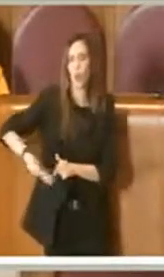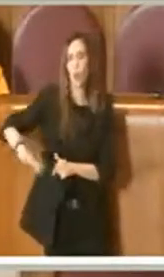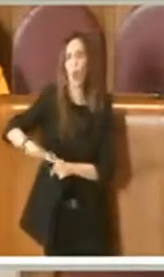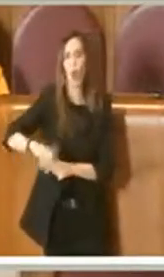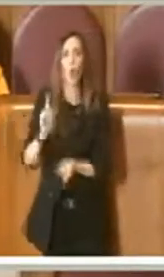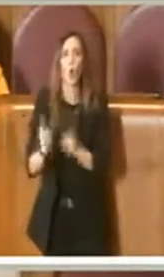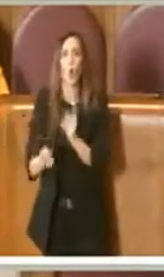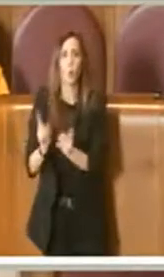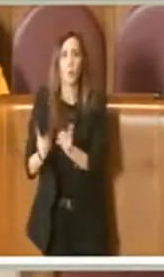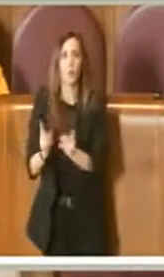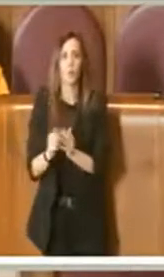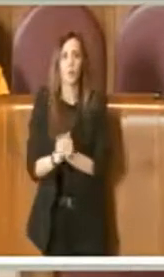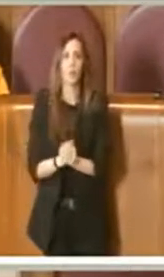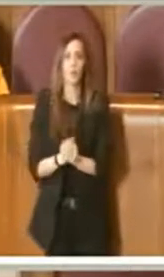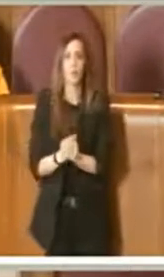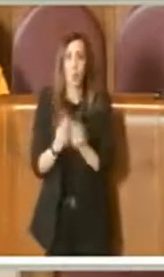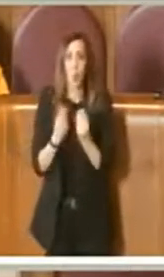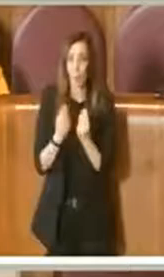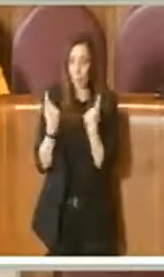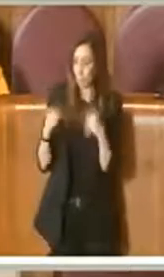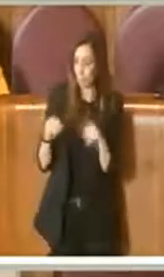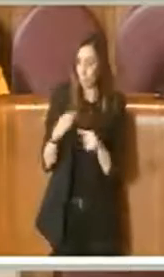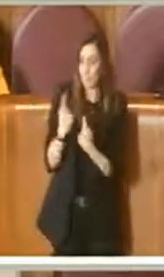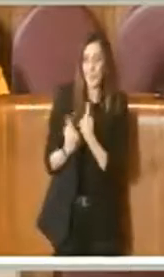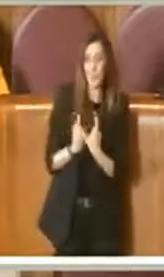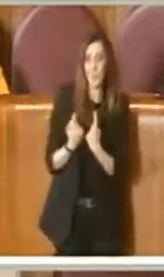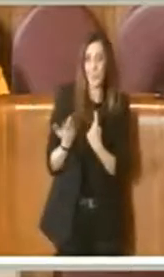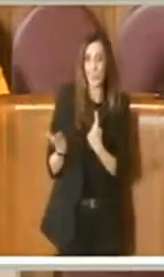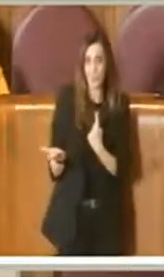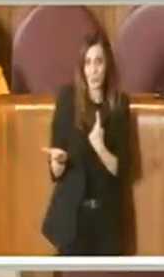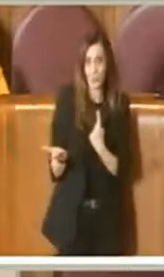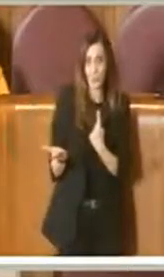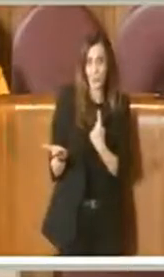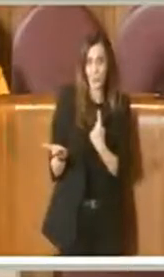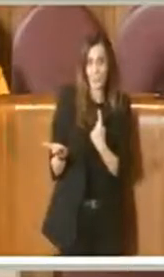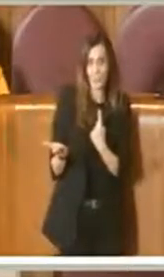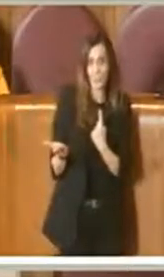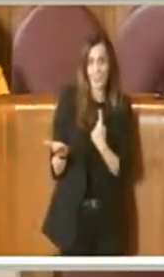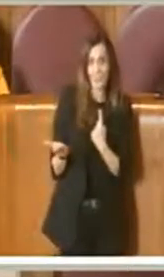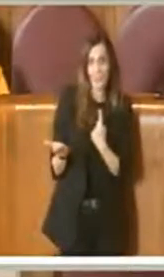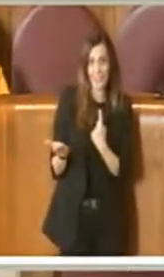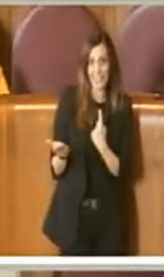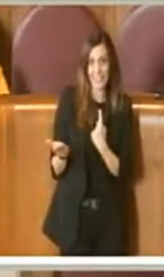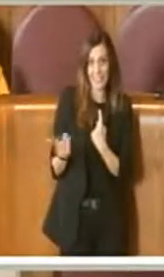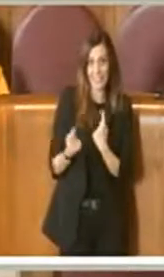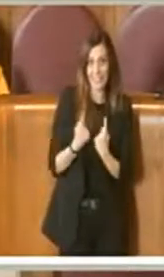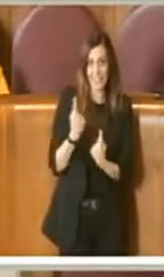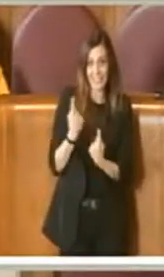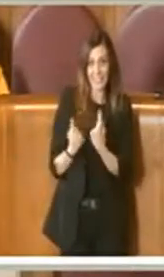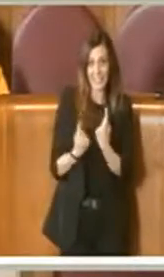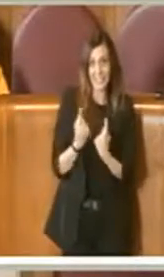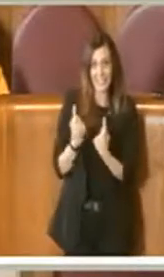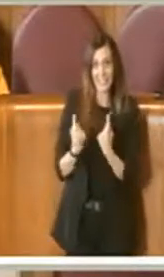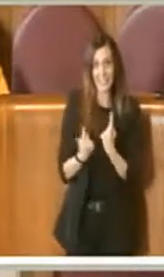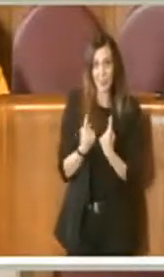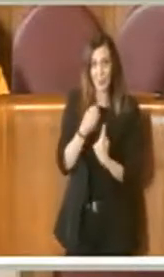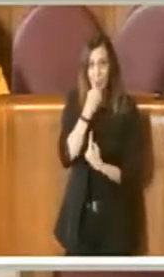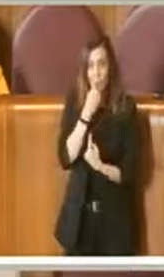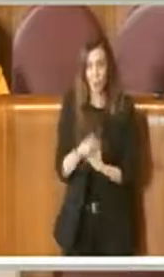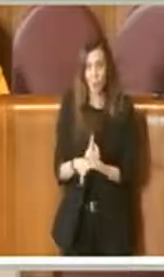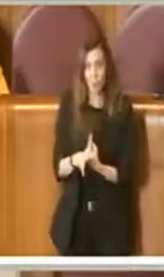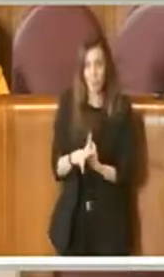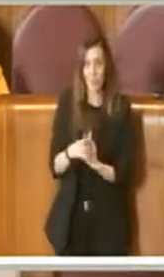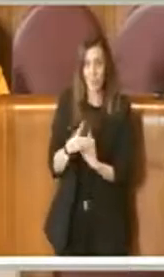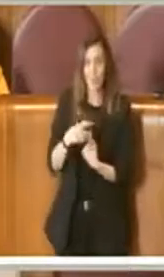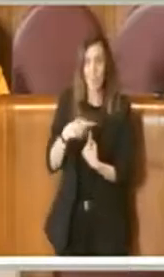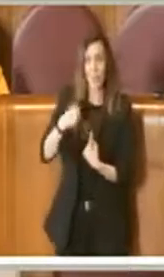Ebbene, quando succedono queste cose, guardate che le situazioni che sono accadute, in